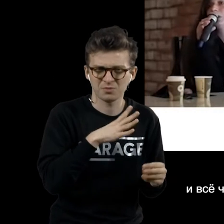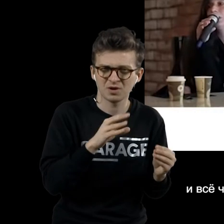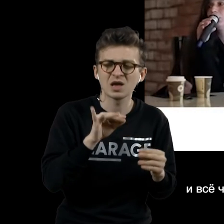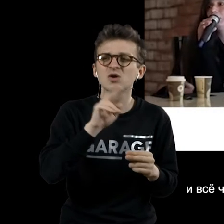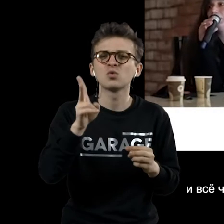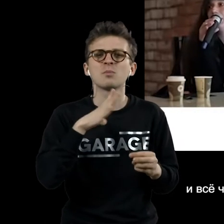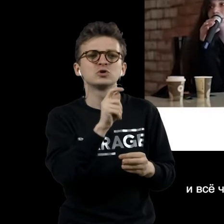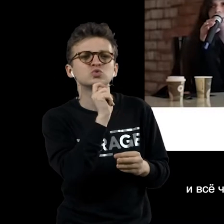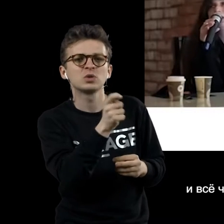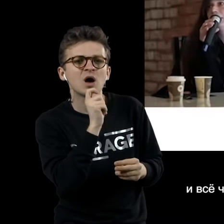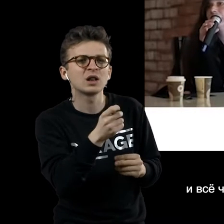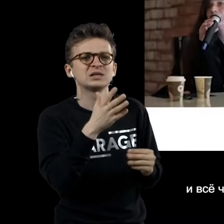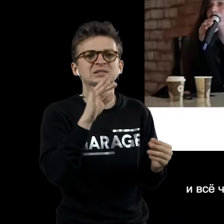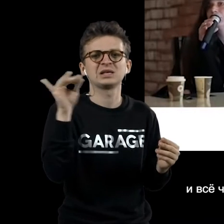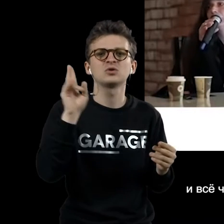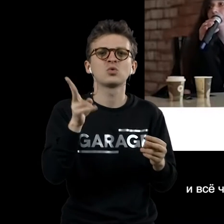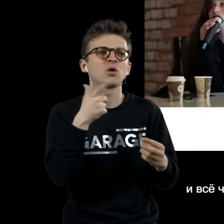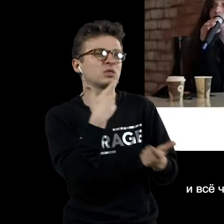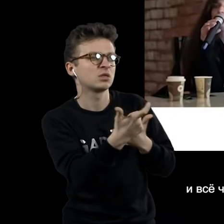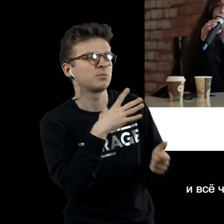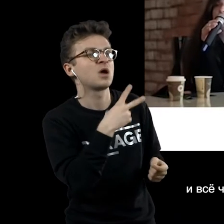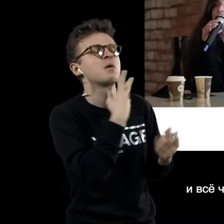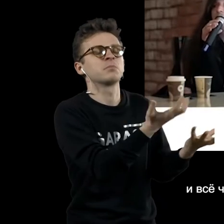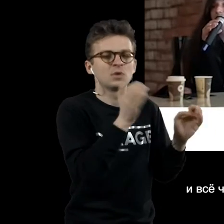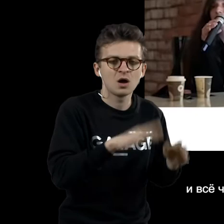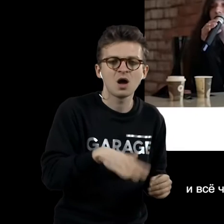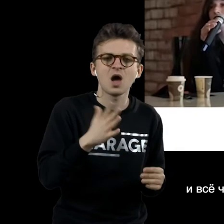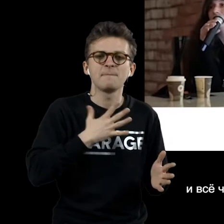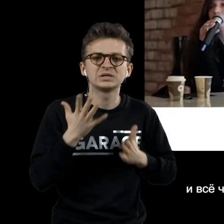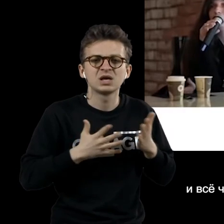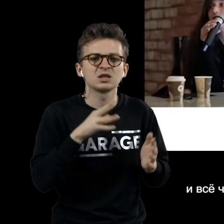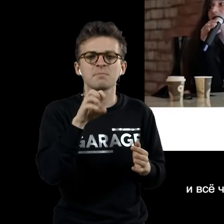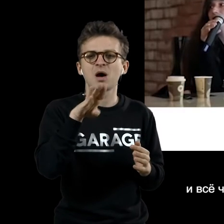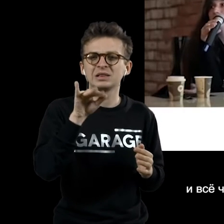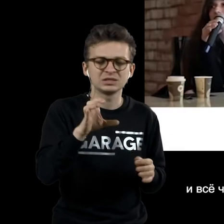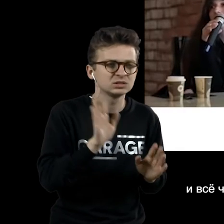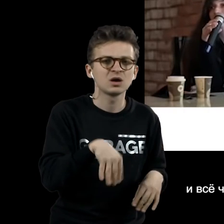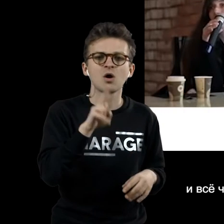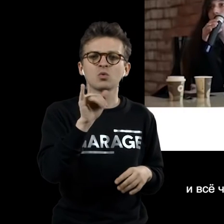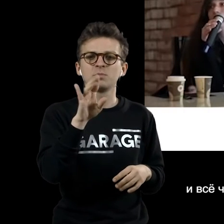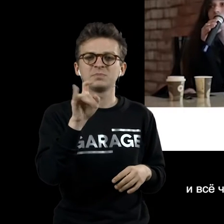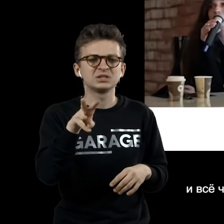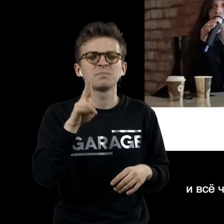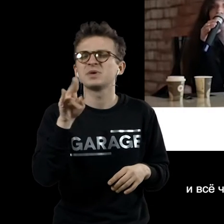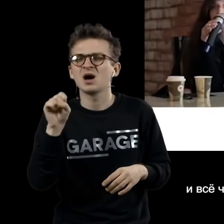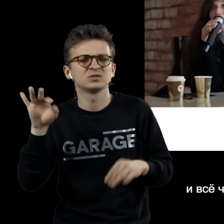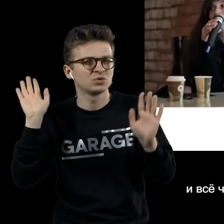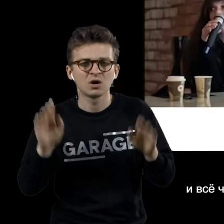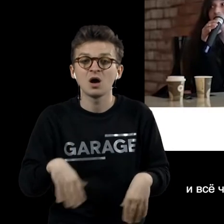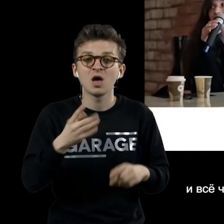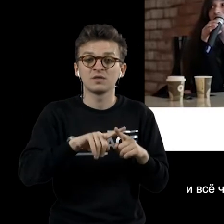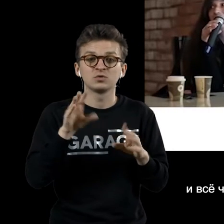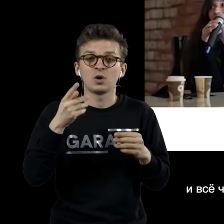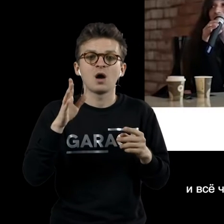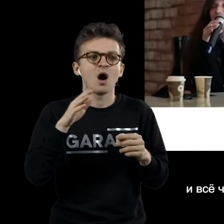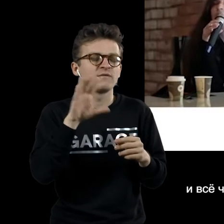которые были готовы принять импрессионистов, и готовы были принять Матисса, и готовы были принять кубистов, и Пикассо, и все что угодно, вот то, на чем все